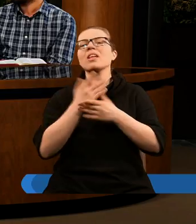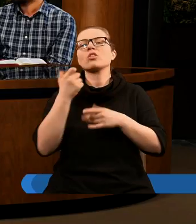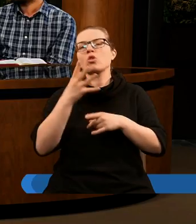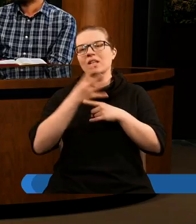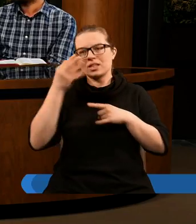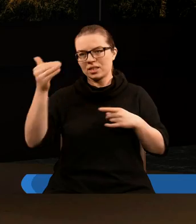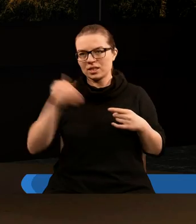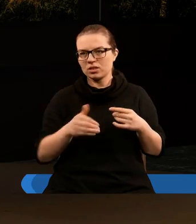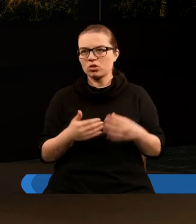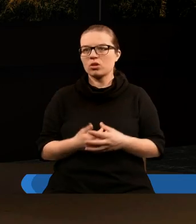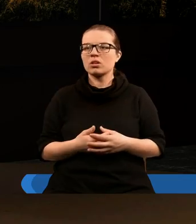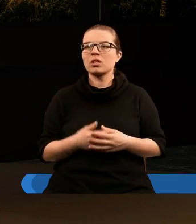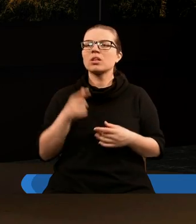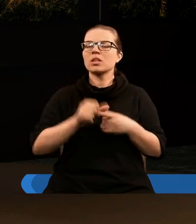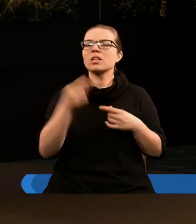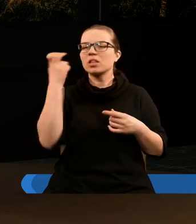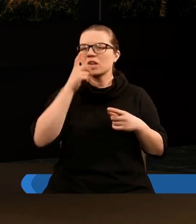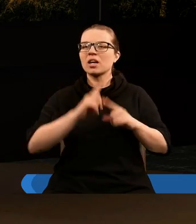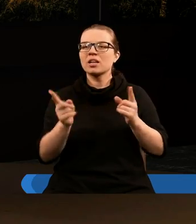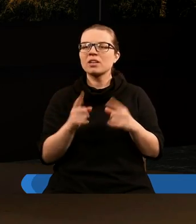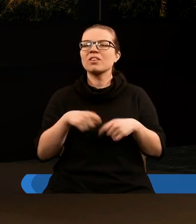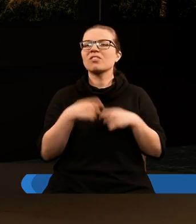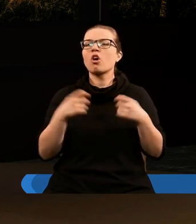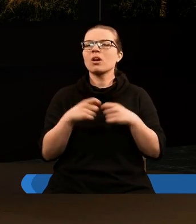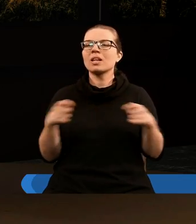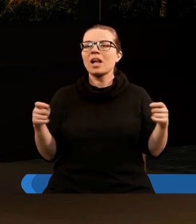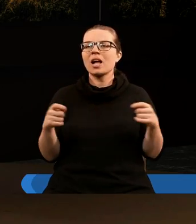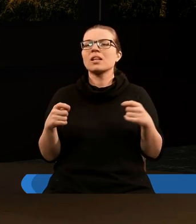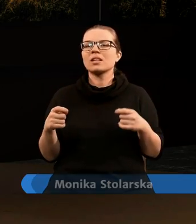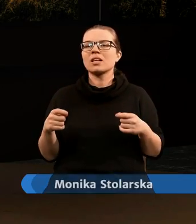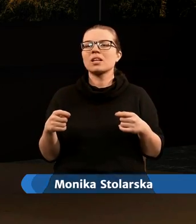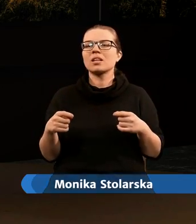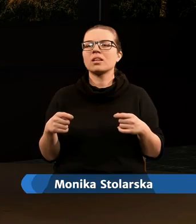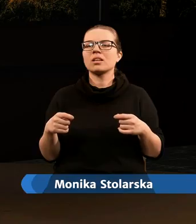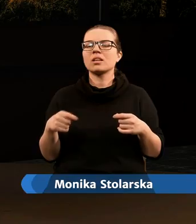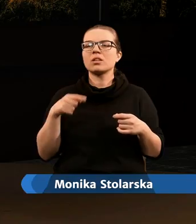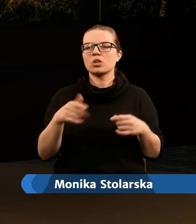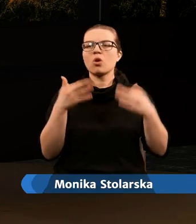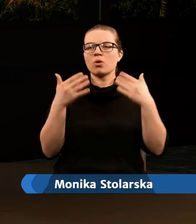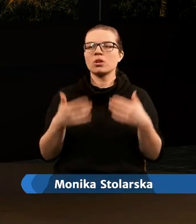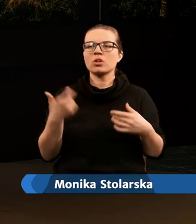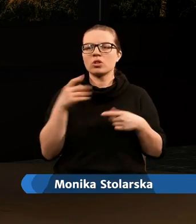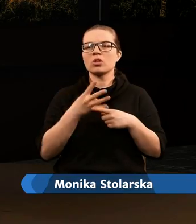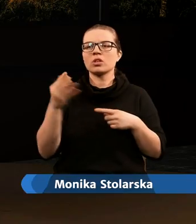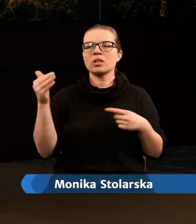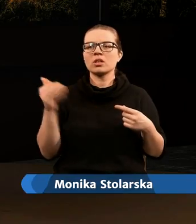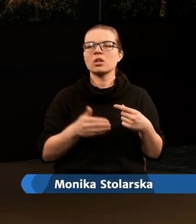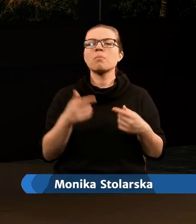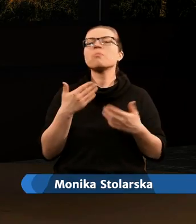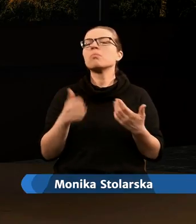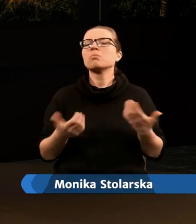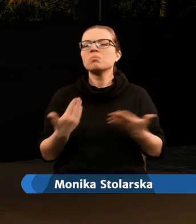ostatek. Ciekawa jest też symbolika związana z tą liczbą, z 144 tysiące,